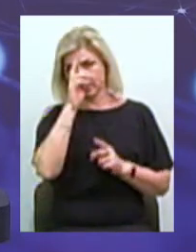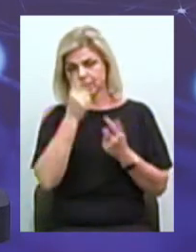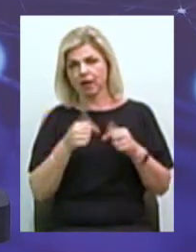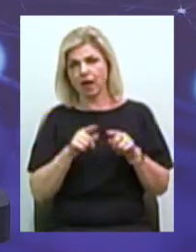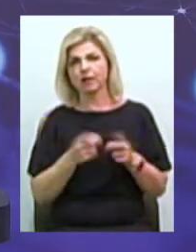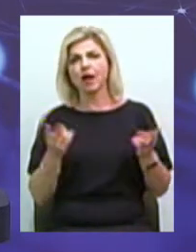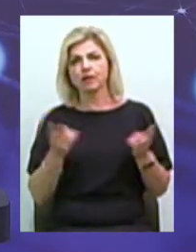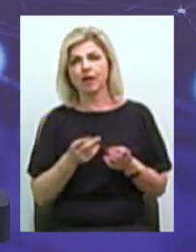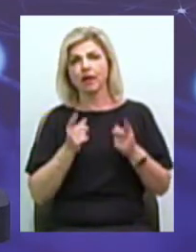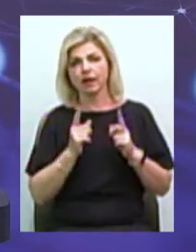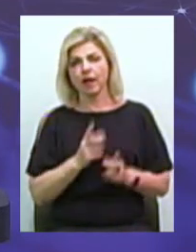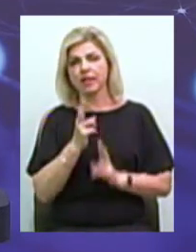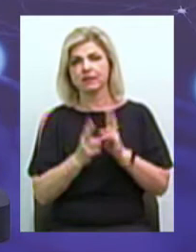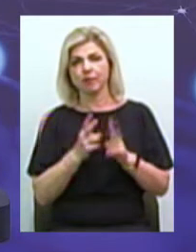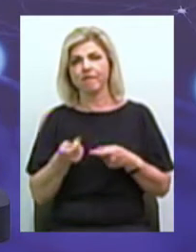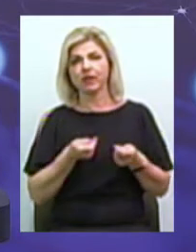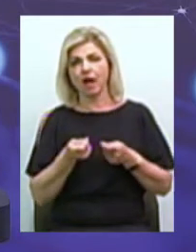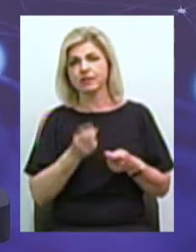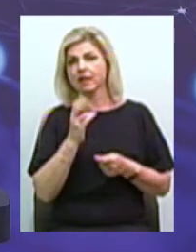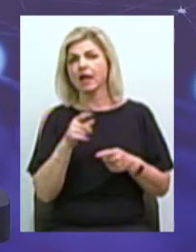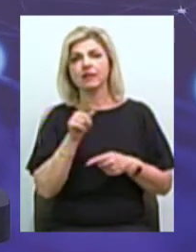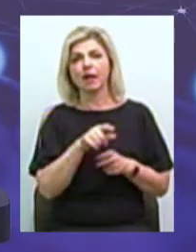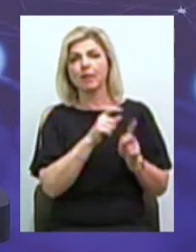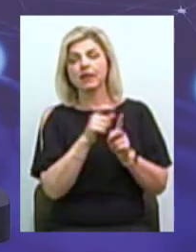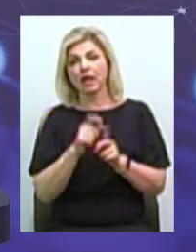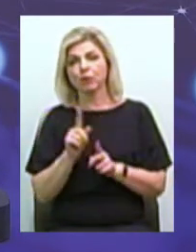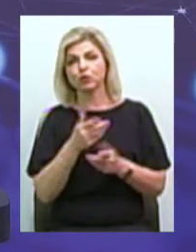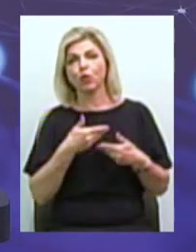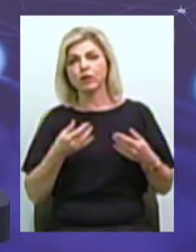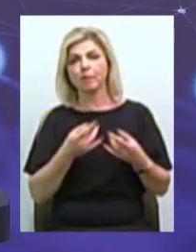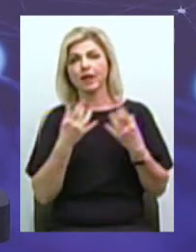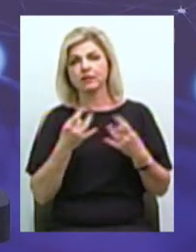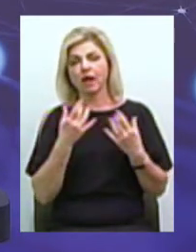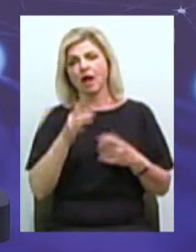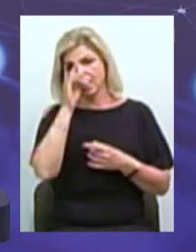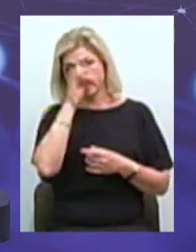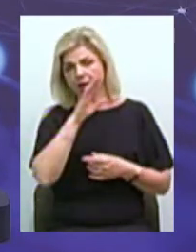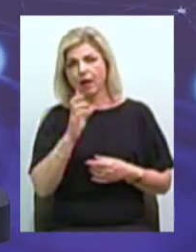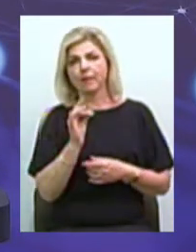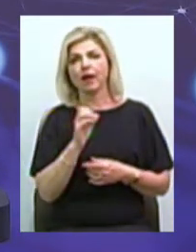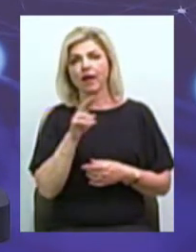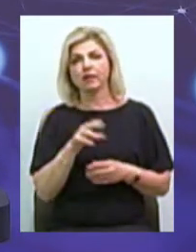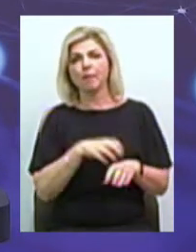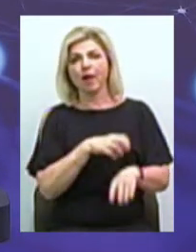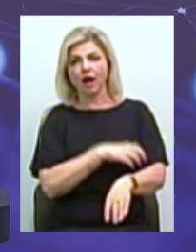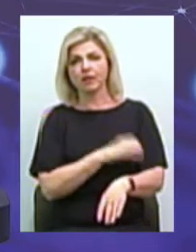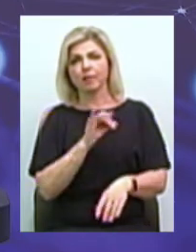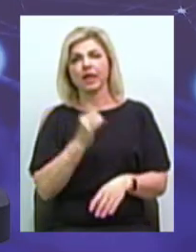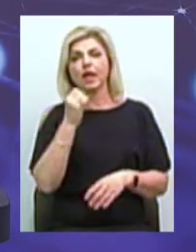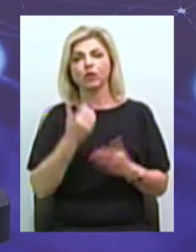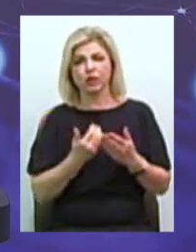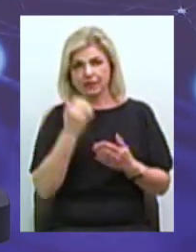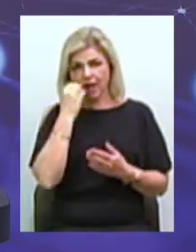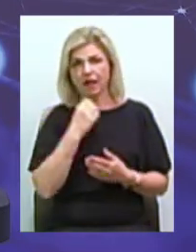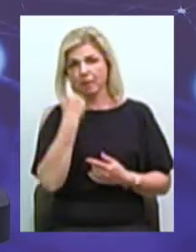Тільки не тими термінами, які нам зараз розповіють Брендовими партиями или старими лицями, які становяться новими А